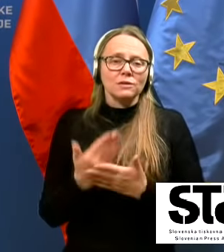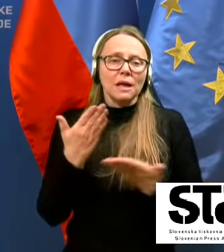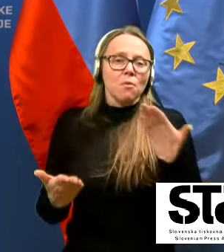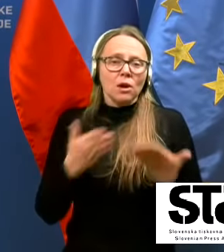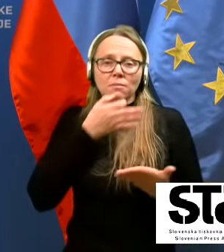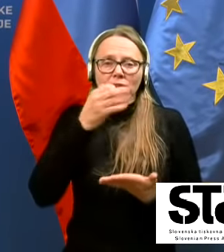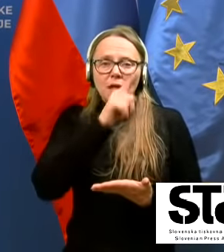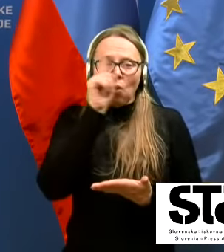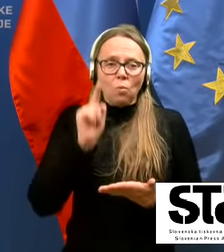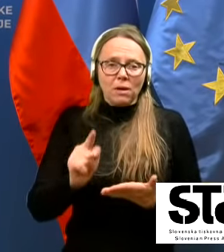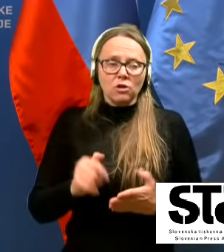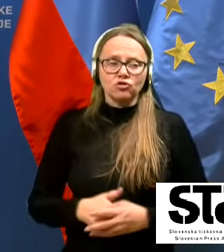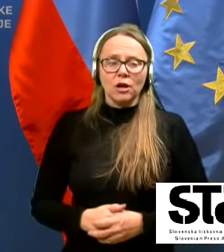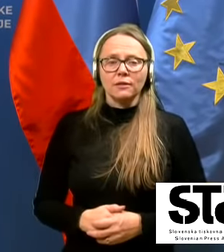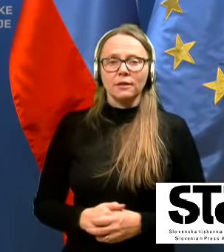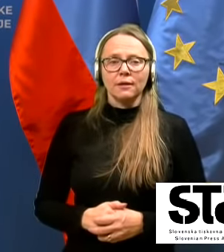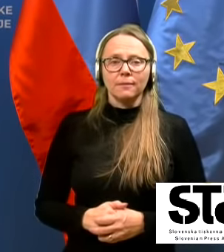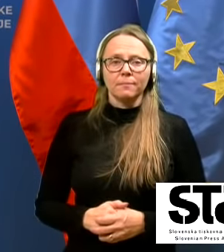vprašanje.